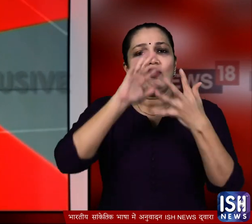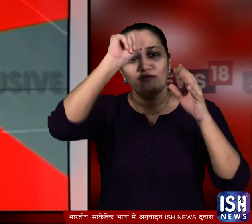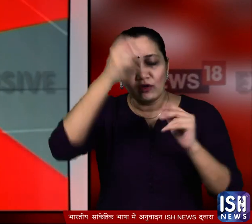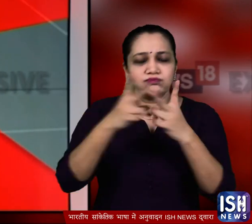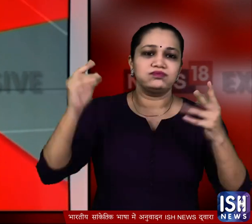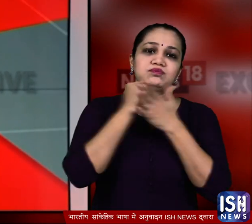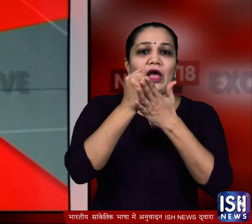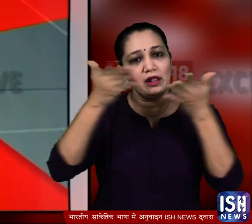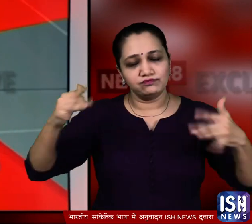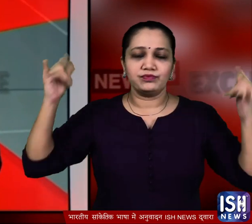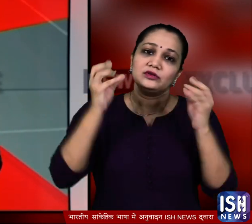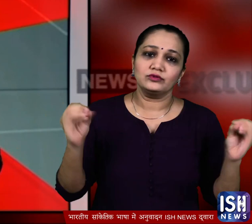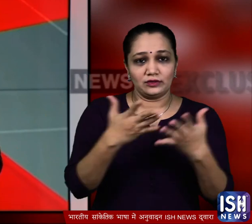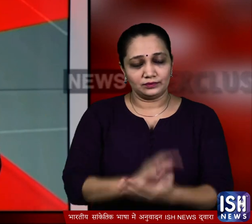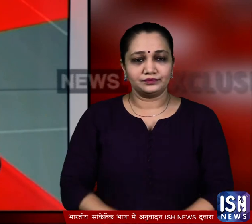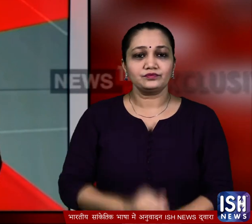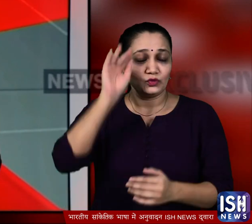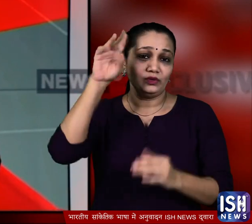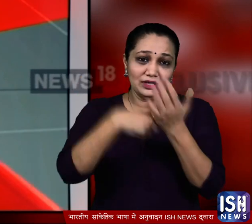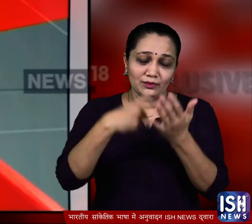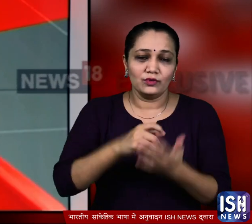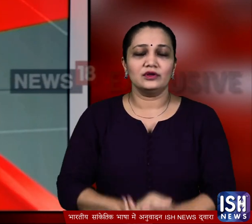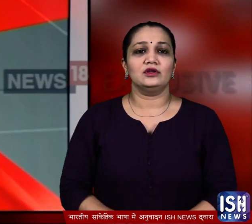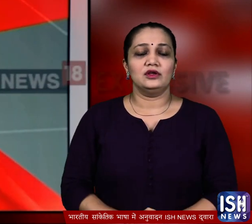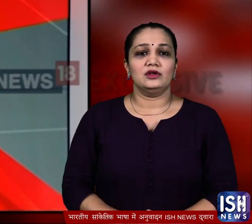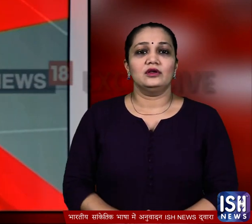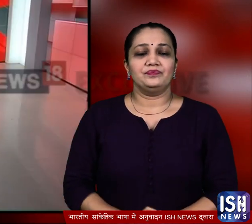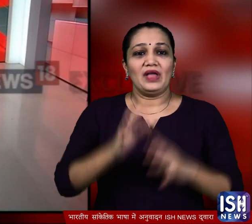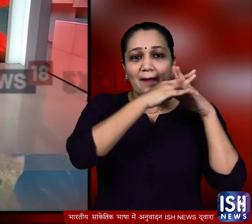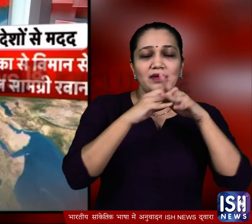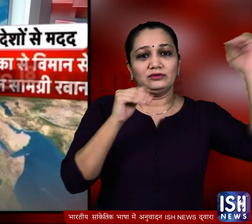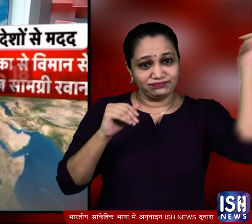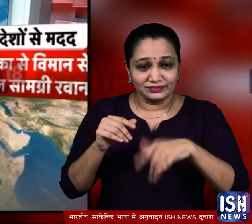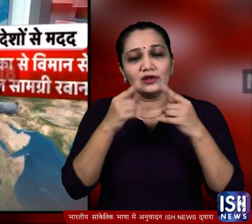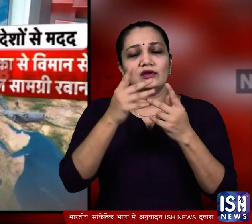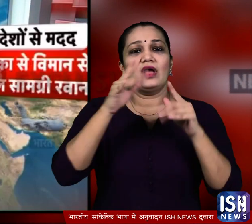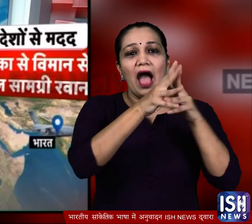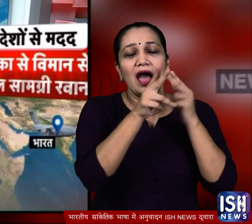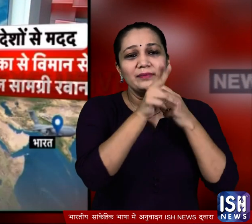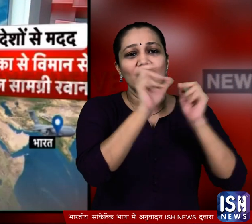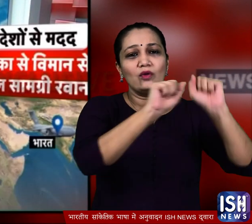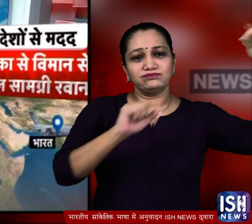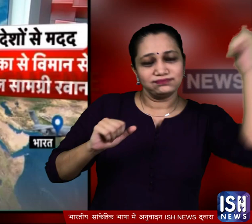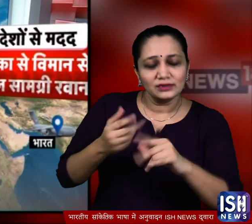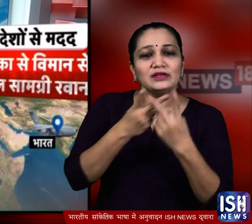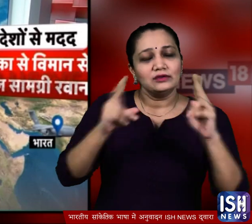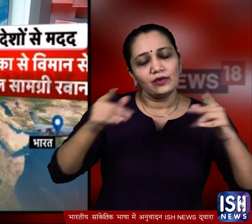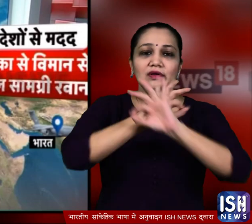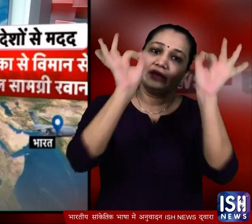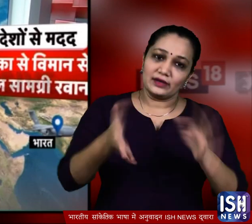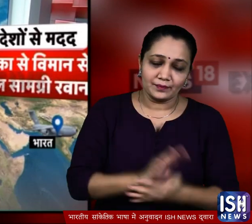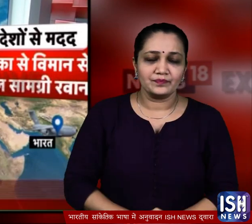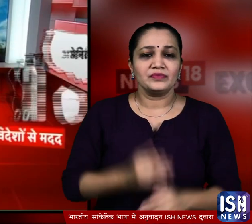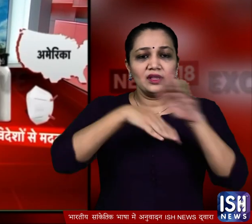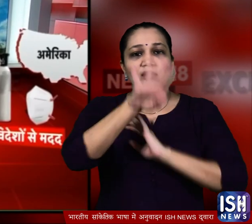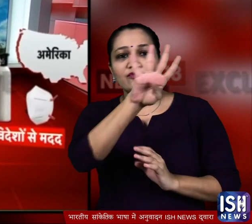विदेशों से मदद की खेप लगातार भीजी जा रही है न्यूज एटीन के नीरच कुमार की रिपोर्ट है कि अमेरिका ने भारत के लिए सेना के विमान से मेडिकल सामागरी रमाना